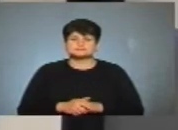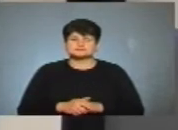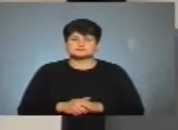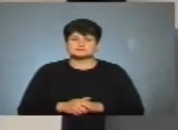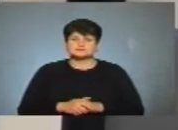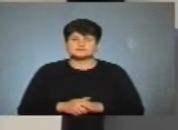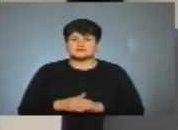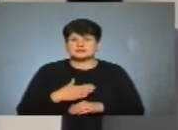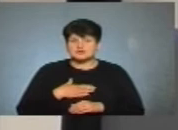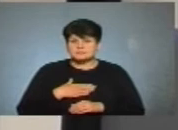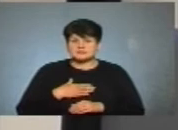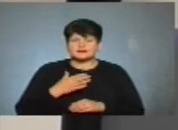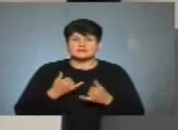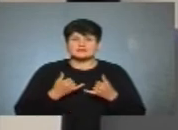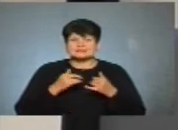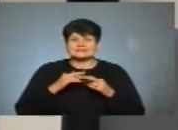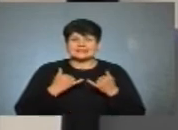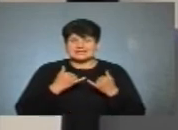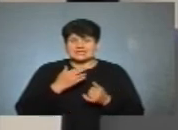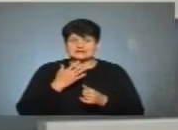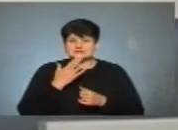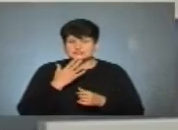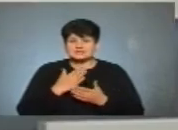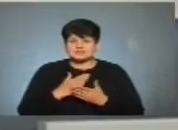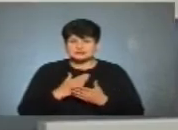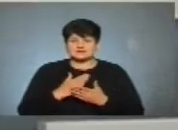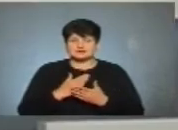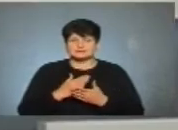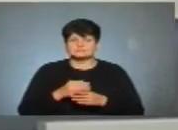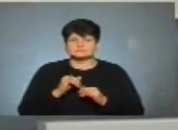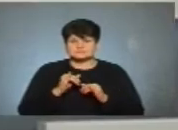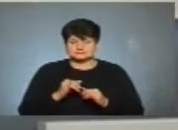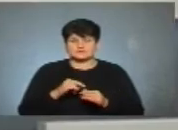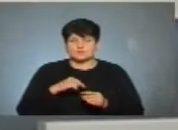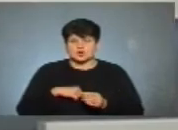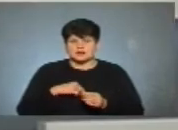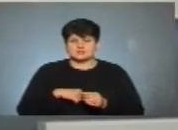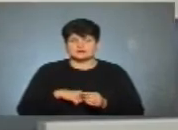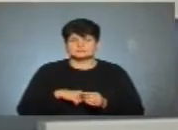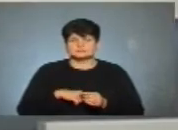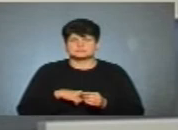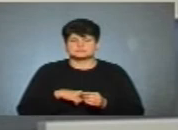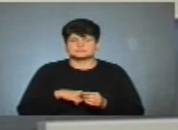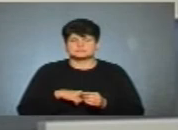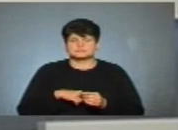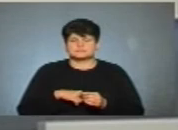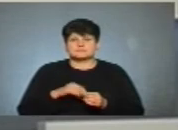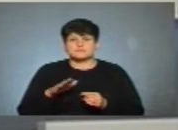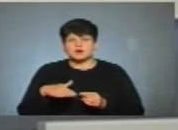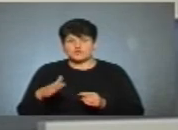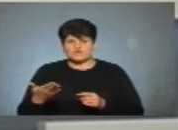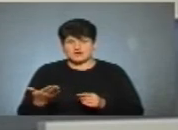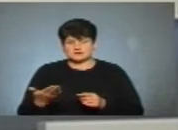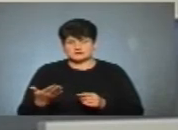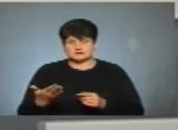Для мене, як для націоналіста, ганебним є моральна і правова сторона